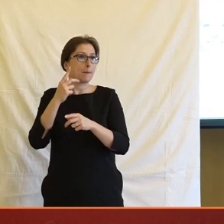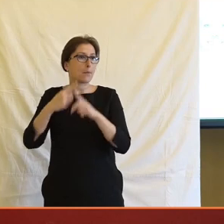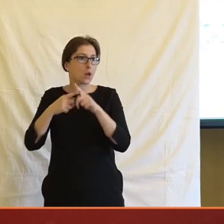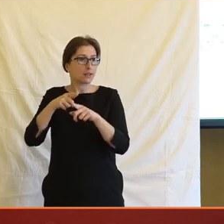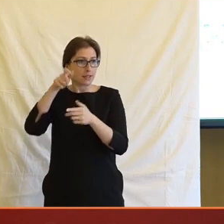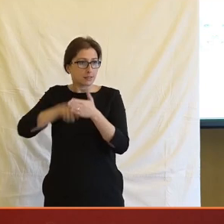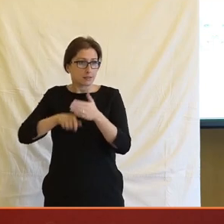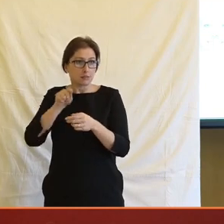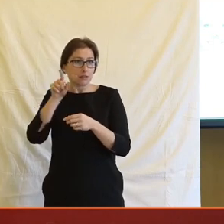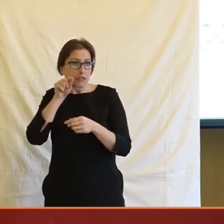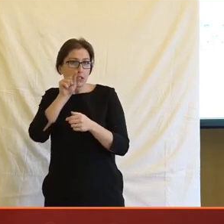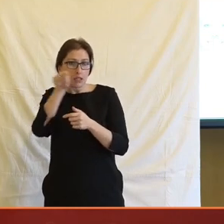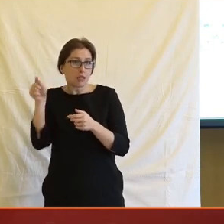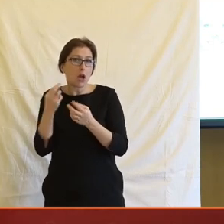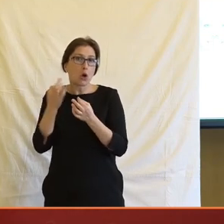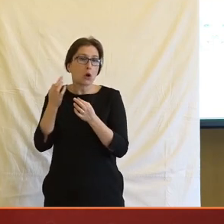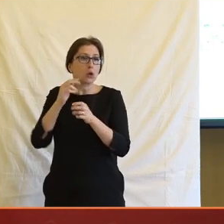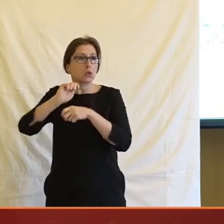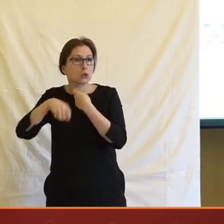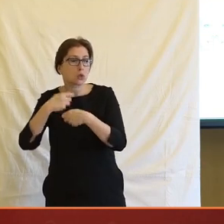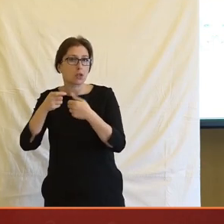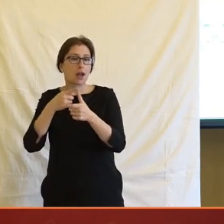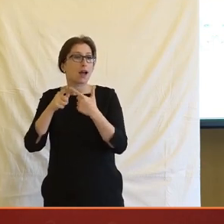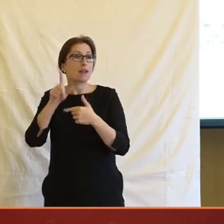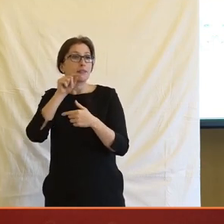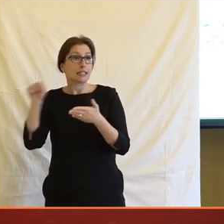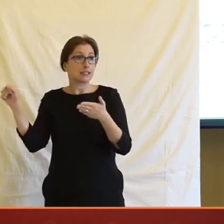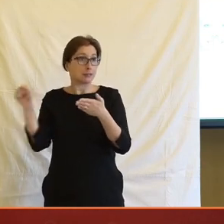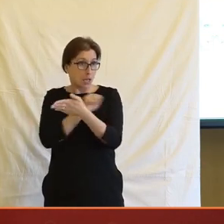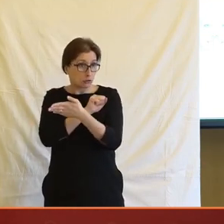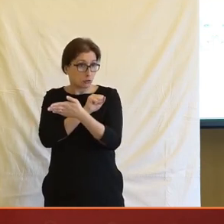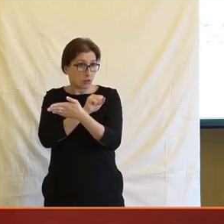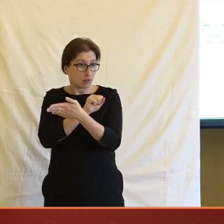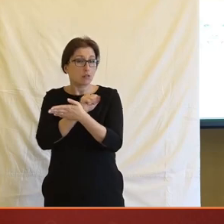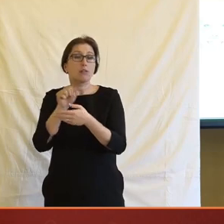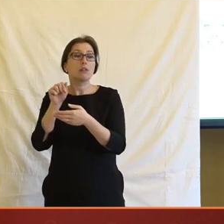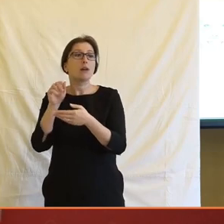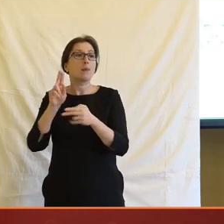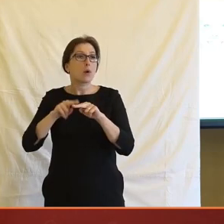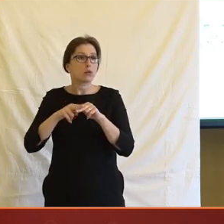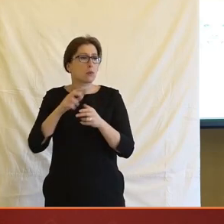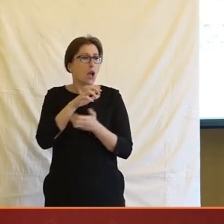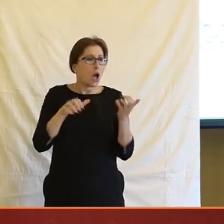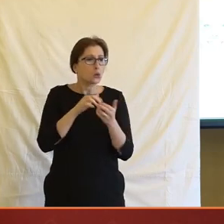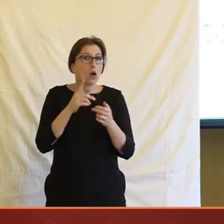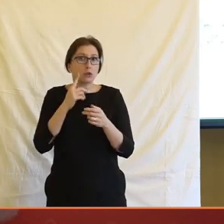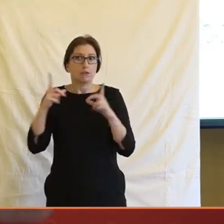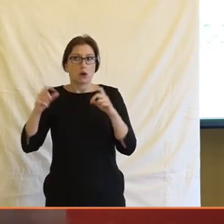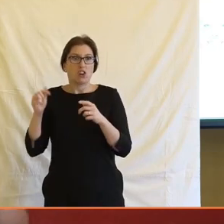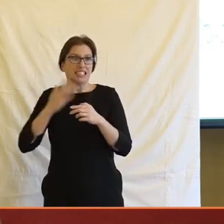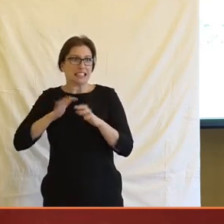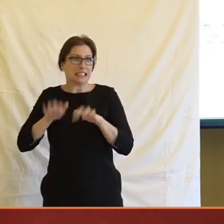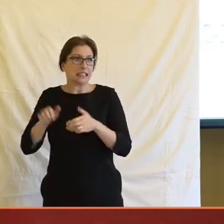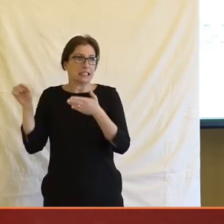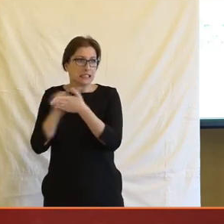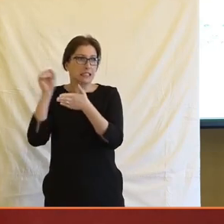se podívat na to, co se tam dělo děje, i když to ten politik smaže. Typicky, že třeba po nějaké politické kauze začne promazávat fotografie,